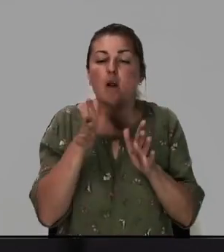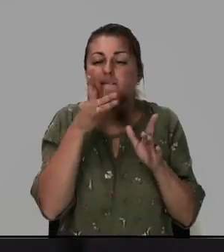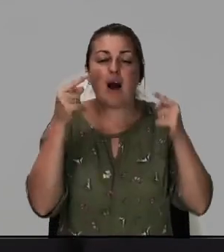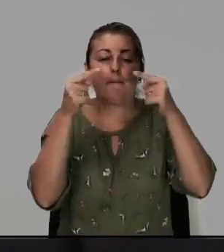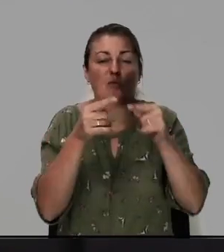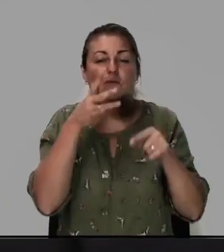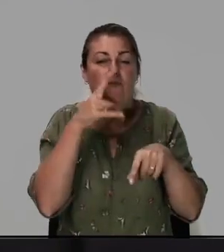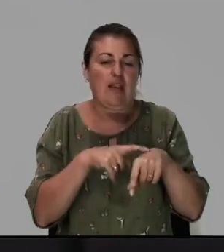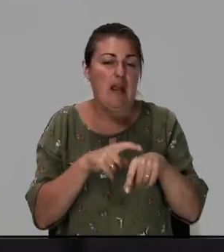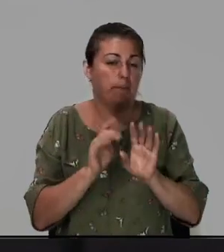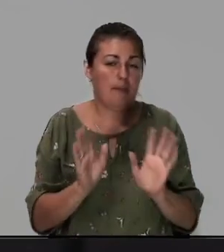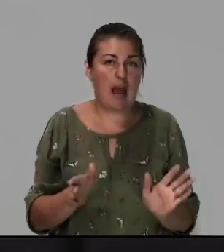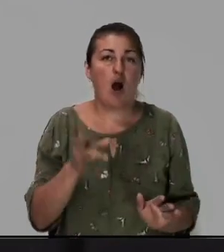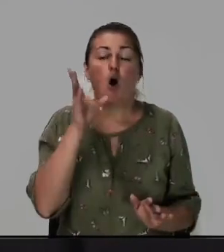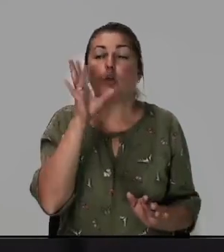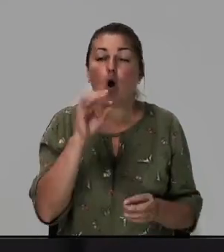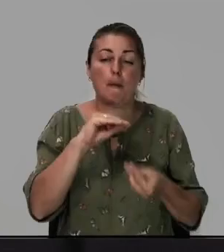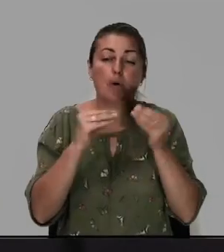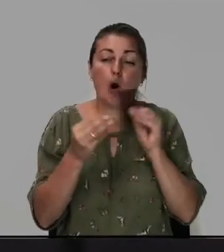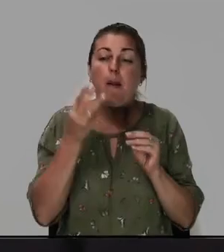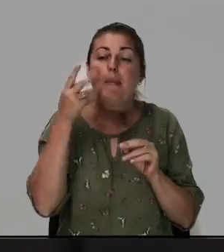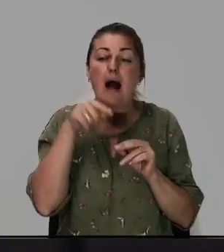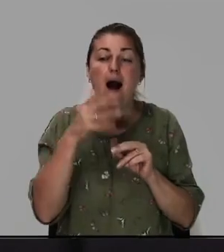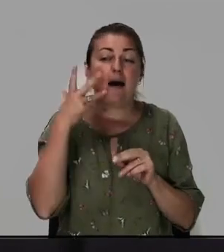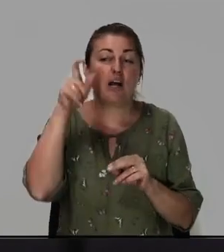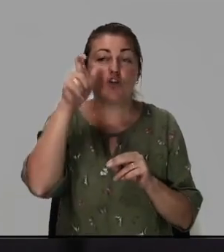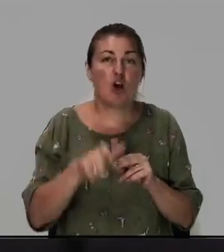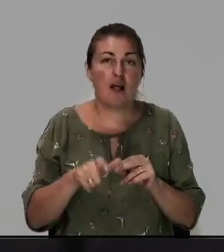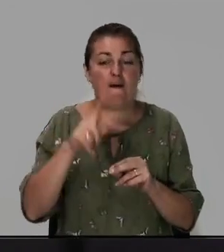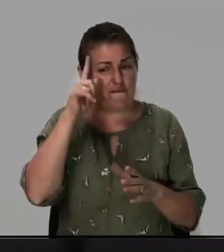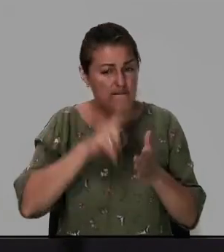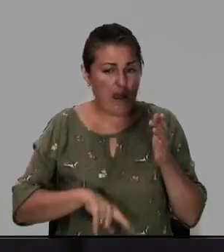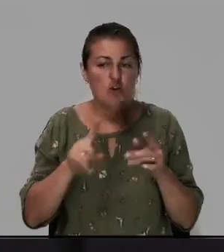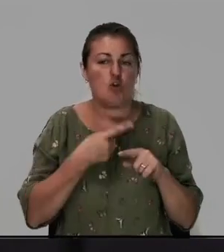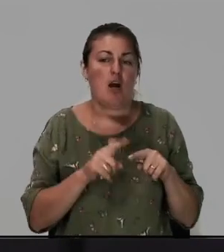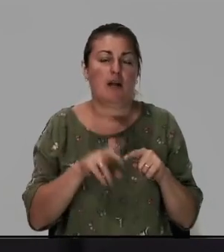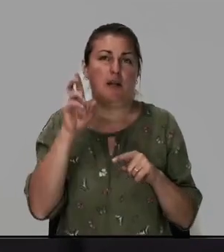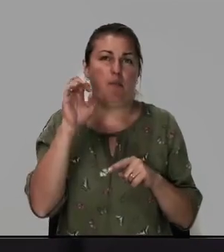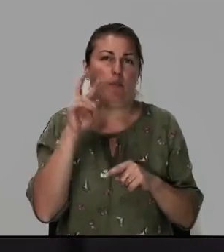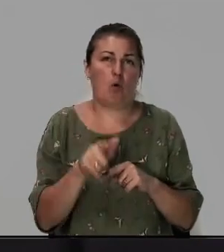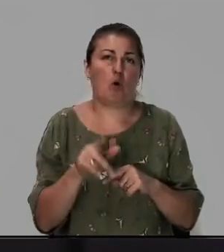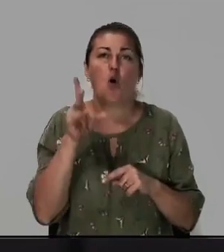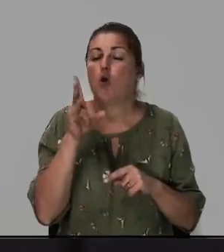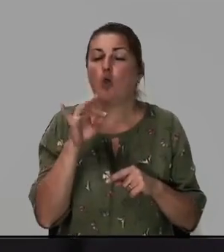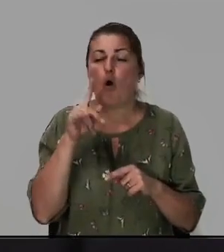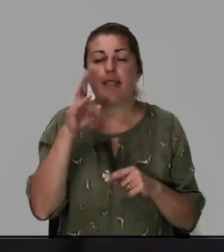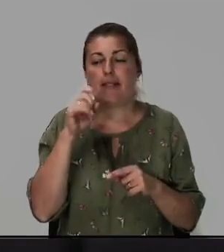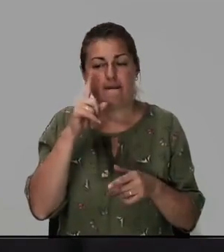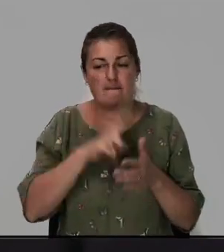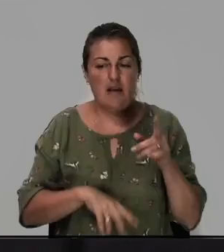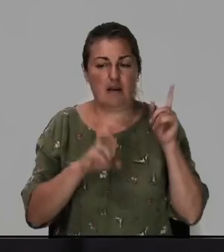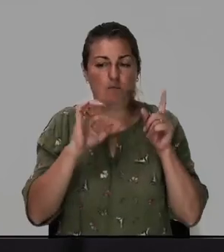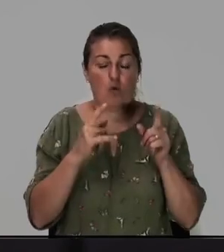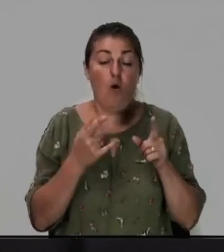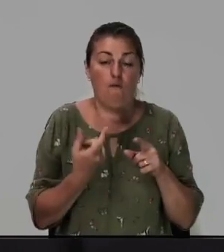но проблема тогда когда человек верит что это Бог но не верит Богу тогда